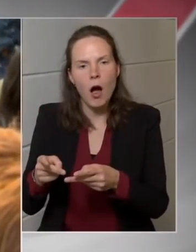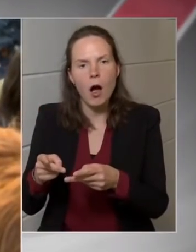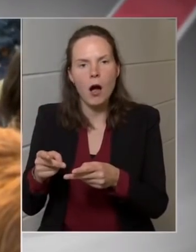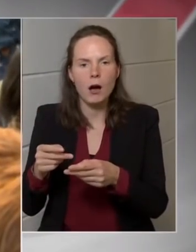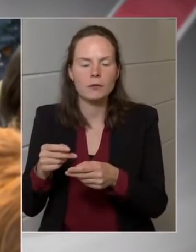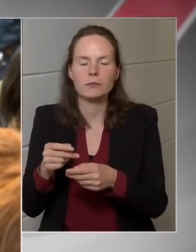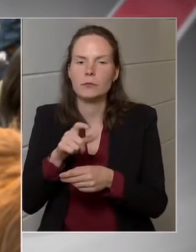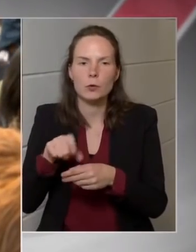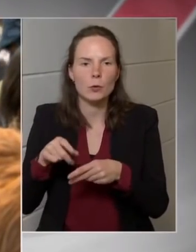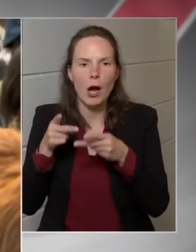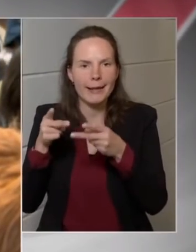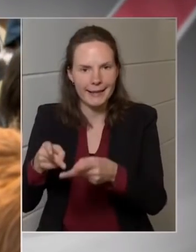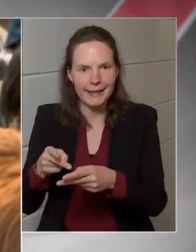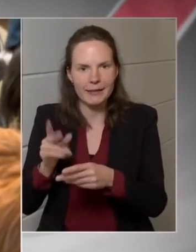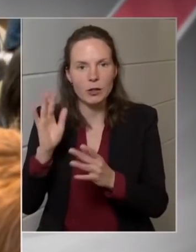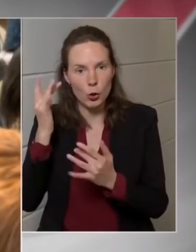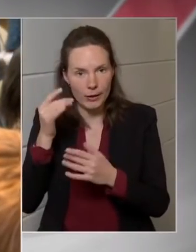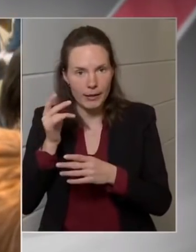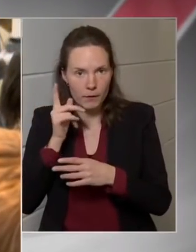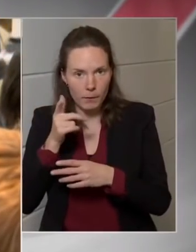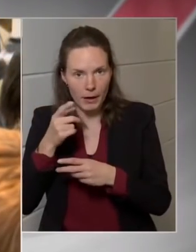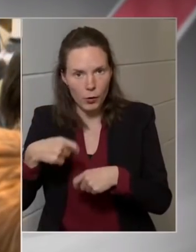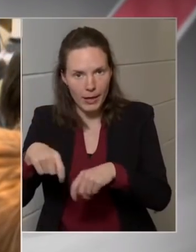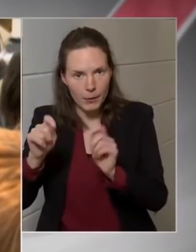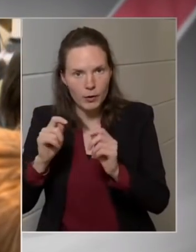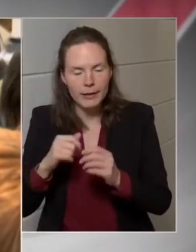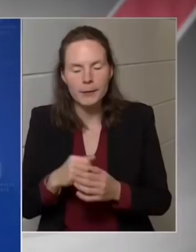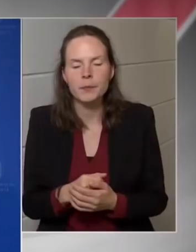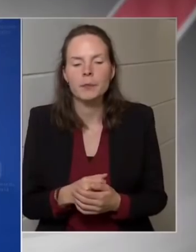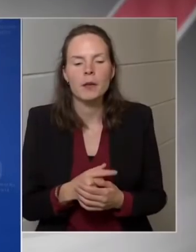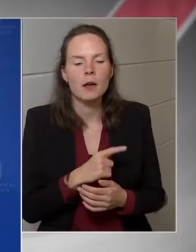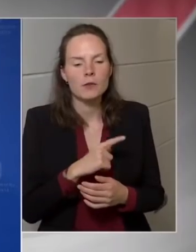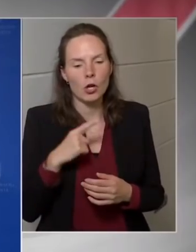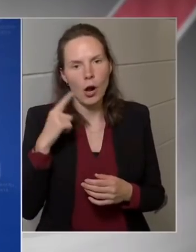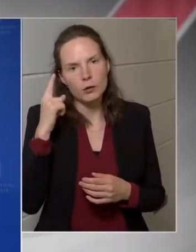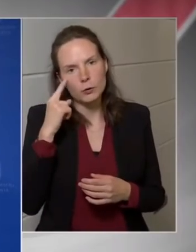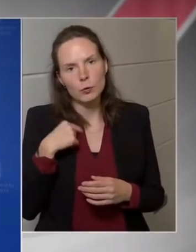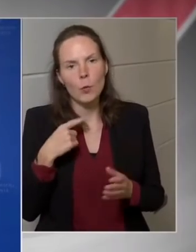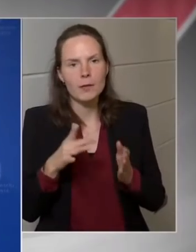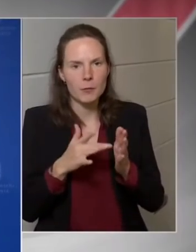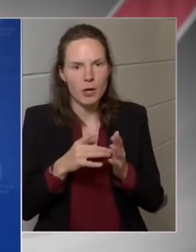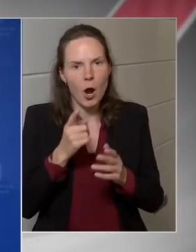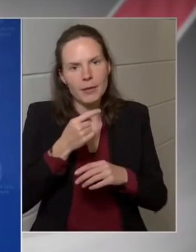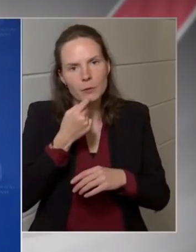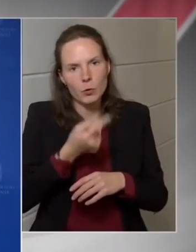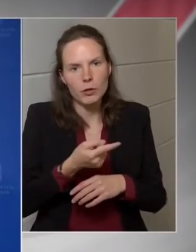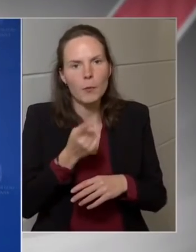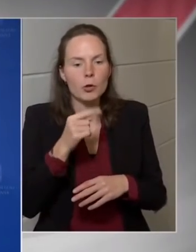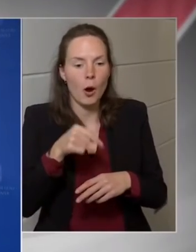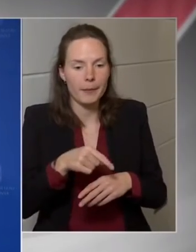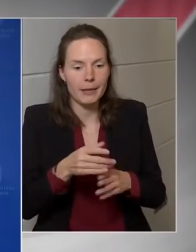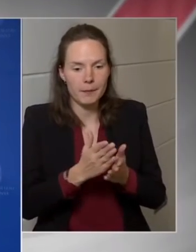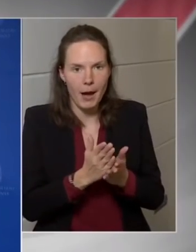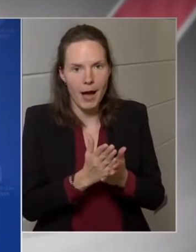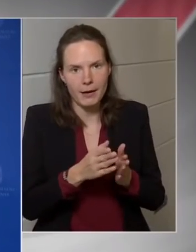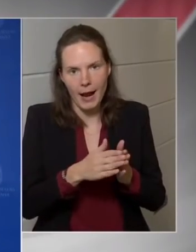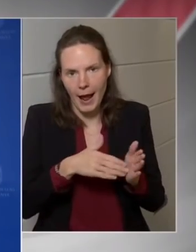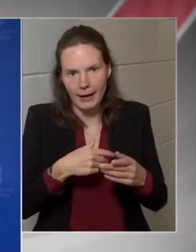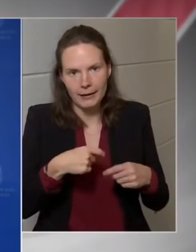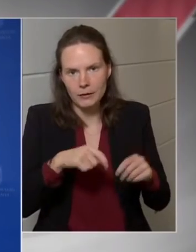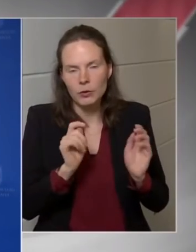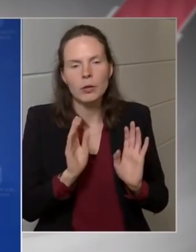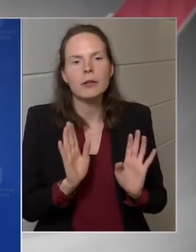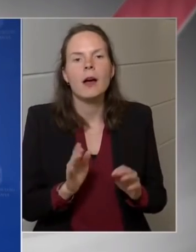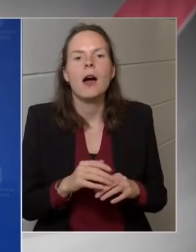fog-e épülni, határidőre is van erre pénz. Csak azt az elvet tudom megismételni, amit mondtam, de egyes beruházásokat pillanatilag nem tudok nevesíteni. Ha lesz